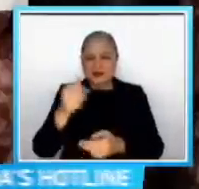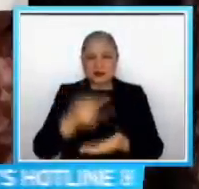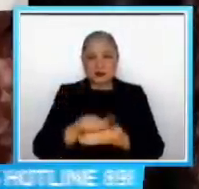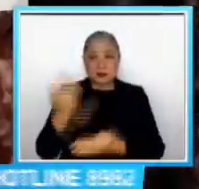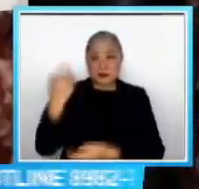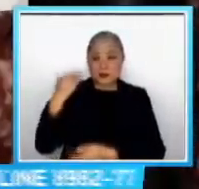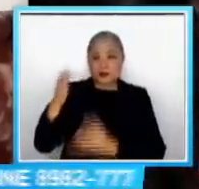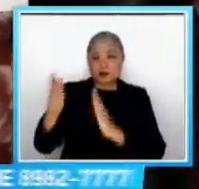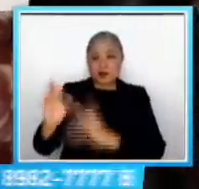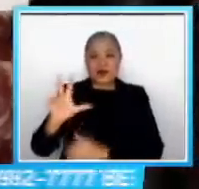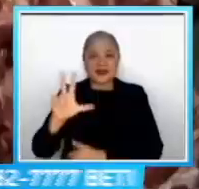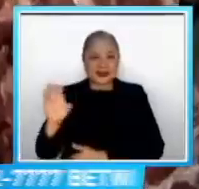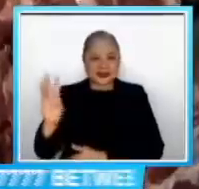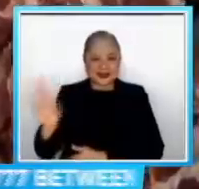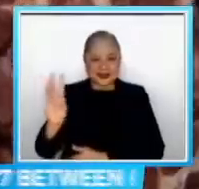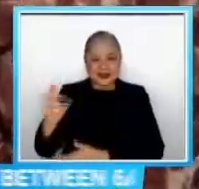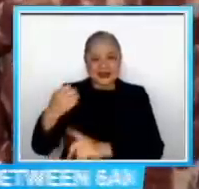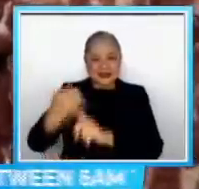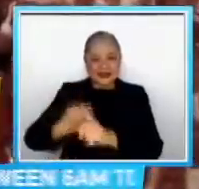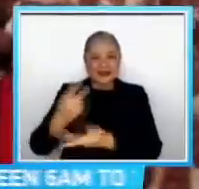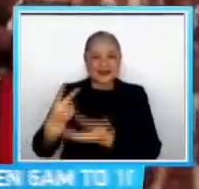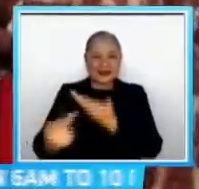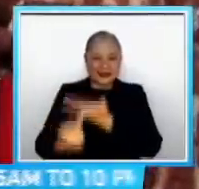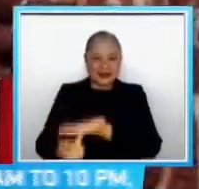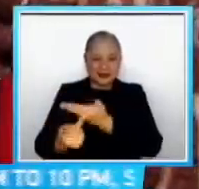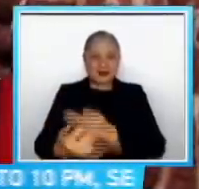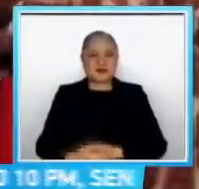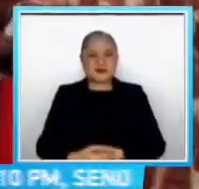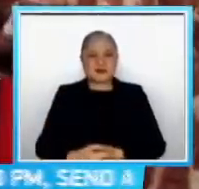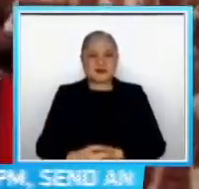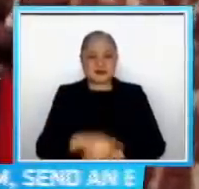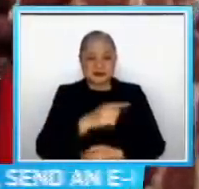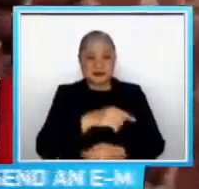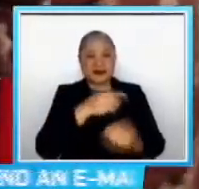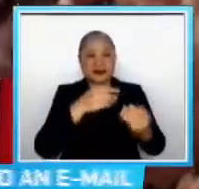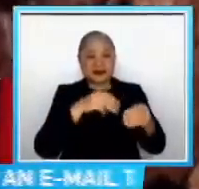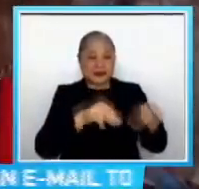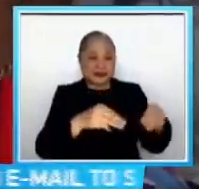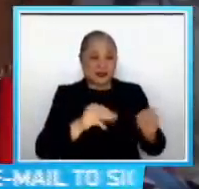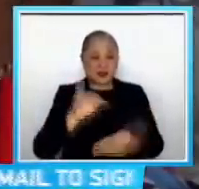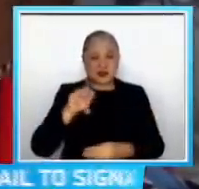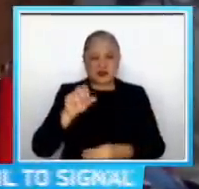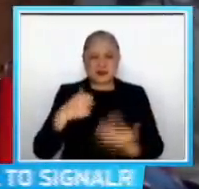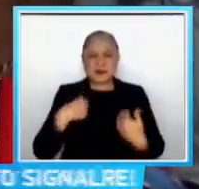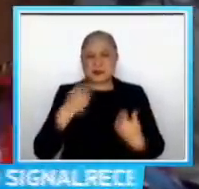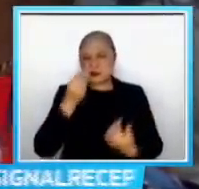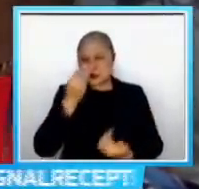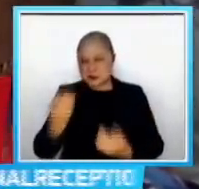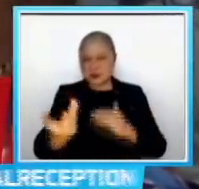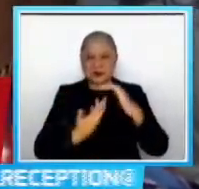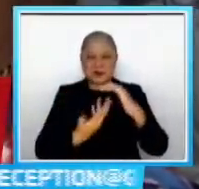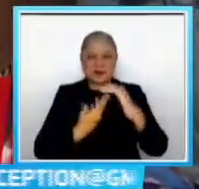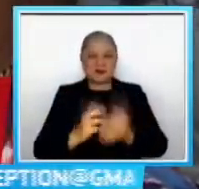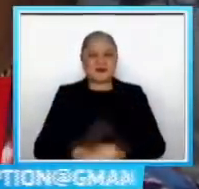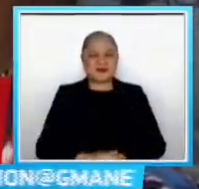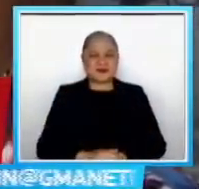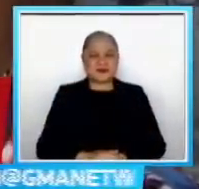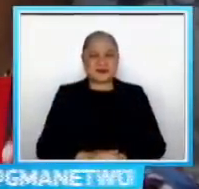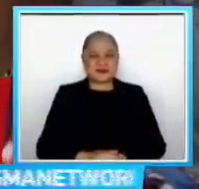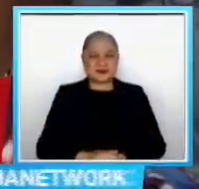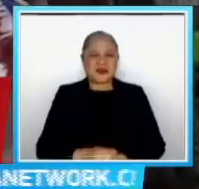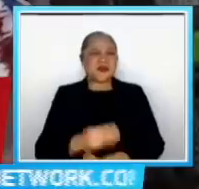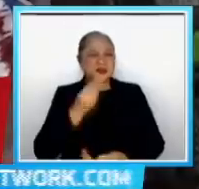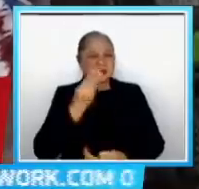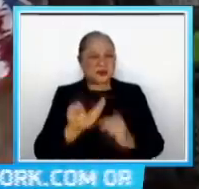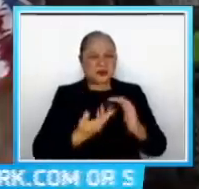na 360 kada kilo Sa tindahan ni James, madalang daw ang dating ng customer Madalang e Kasi matumal